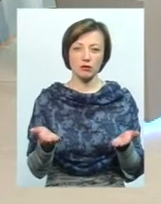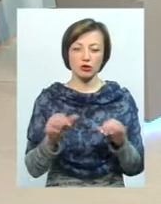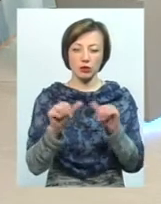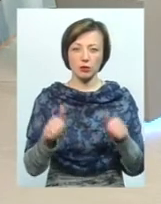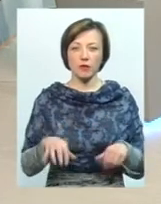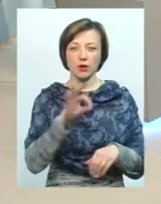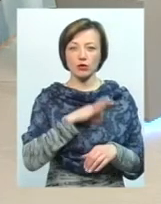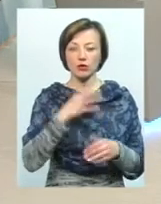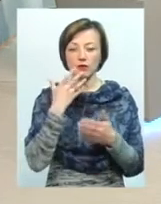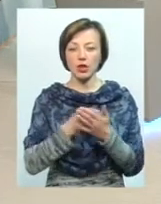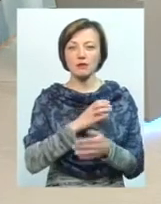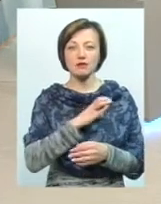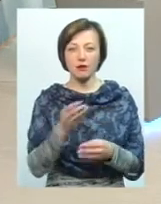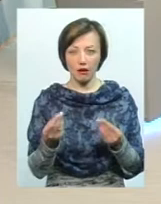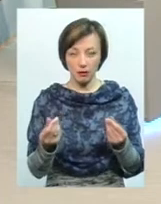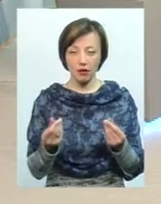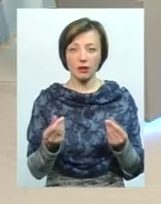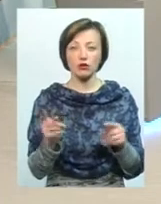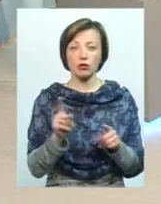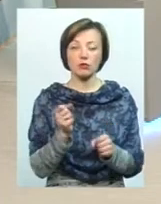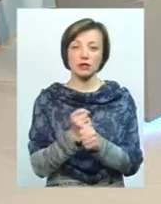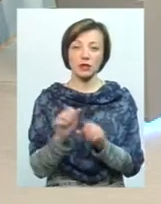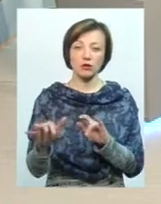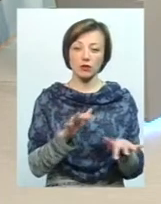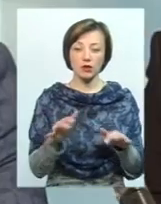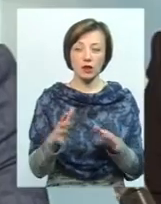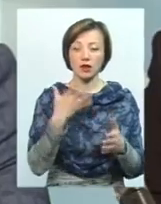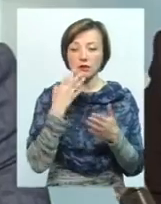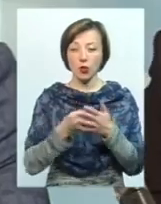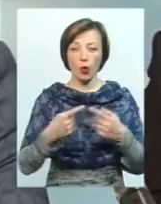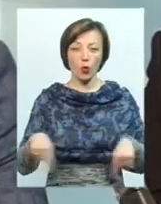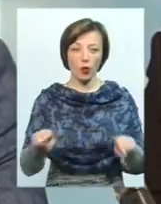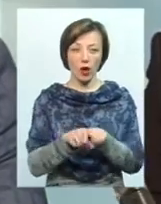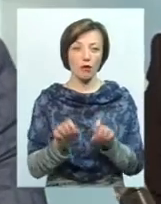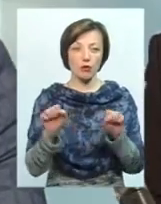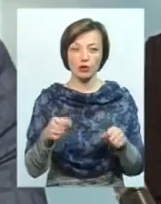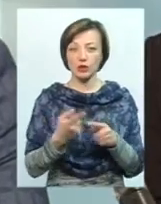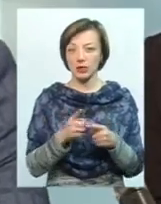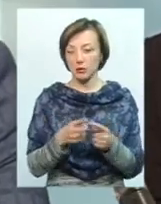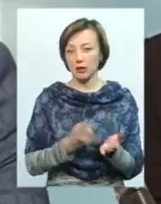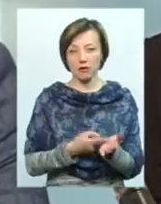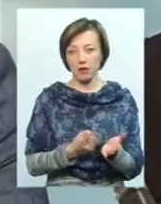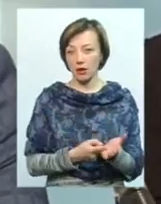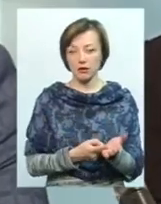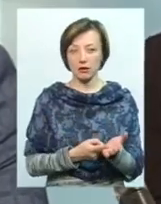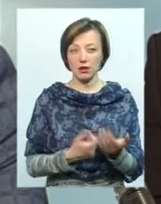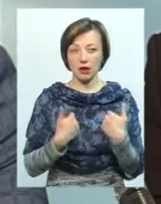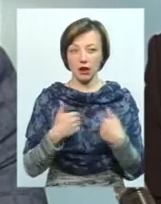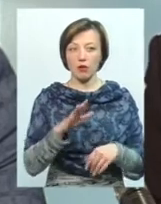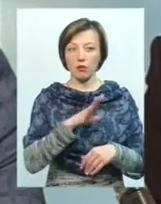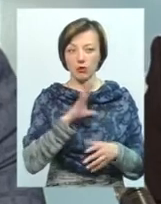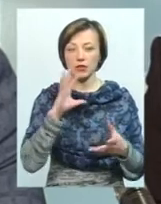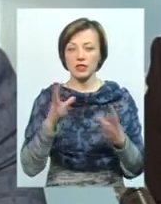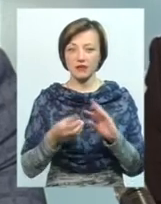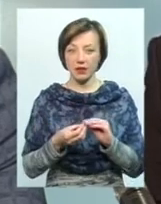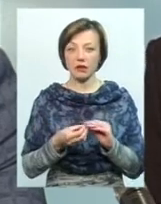використовують свої статки, того, щоб здійснювати якусь роботу на своїх округах. Я можу це підтвердити, бо я був на звітах